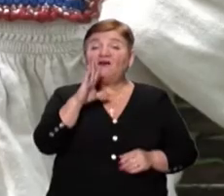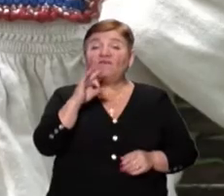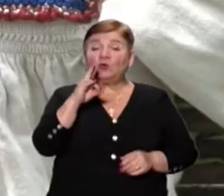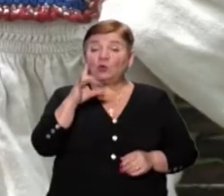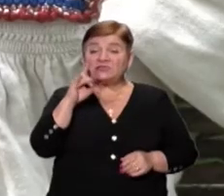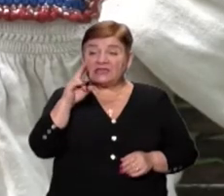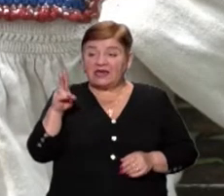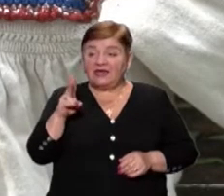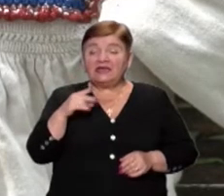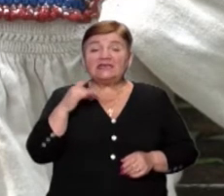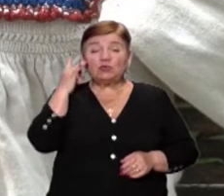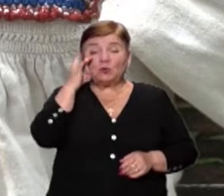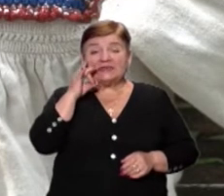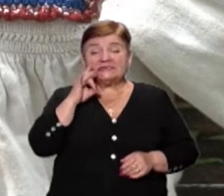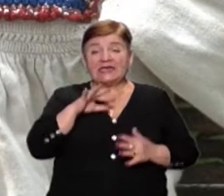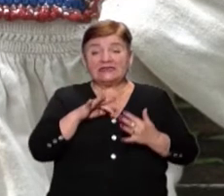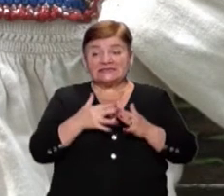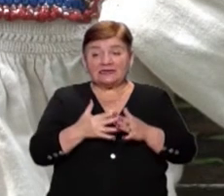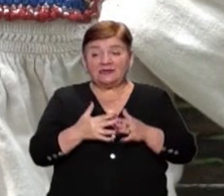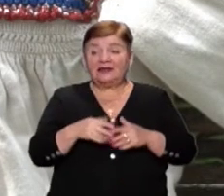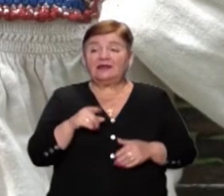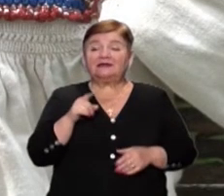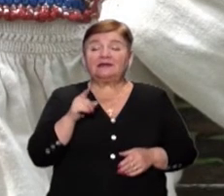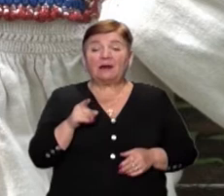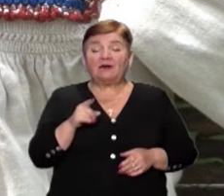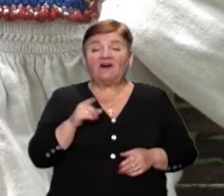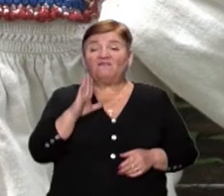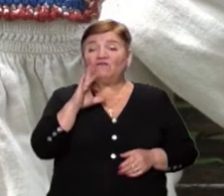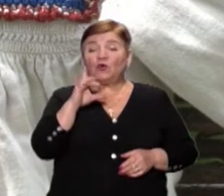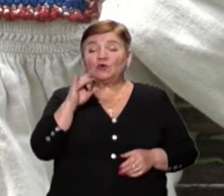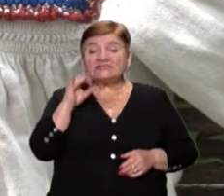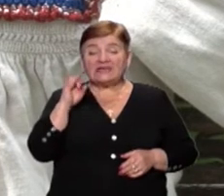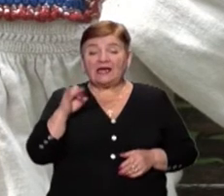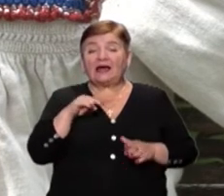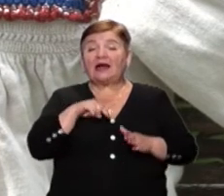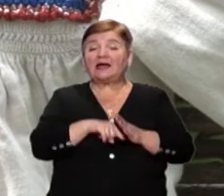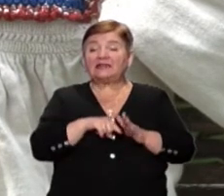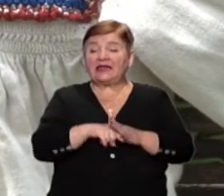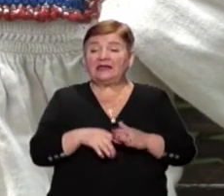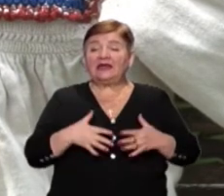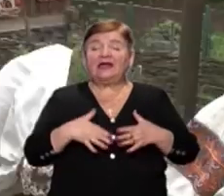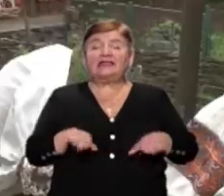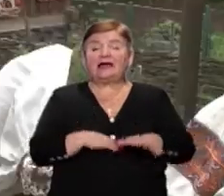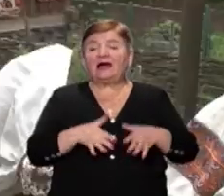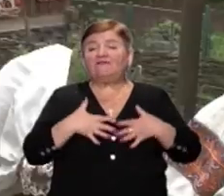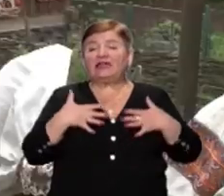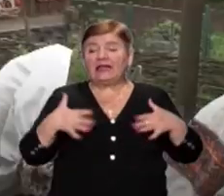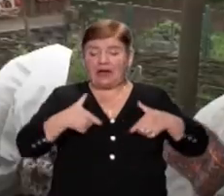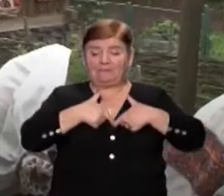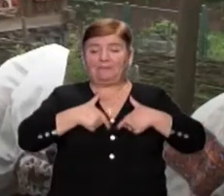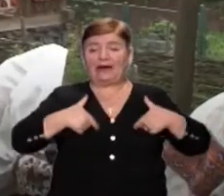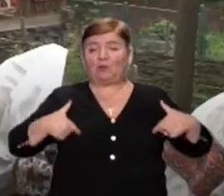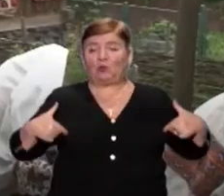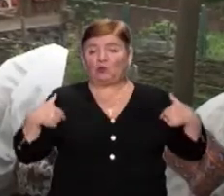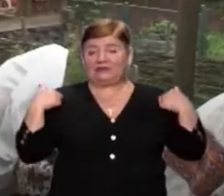запозичили з румунських сіл. Для виноградівських волоських сорочок характерна велика, широка, прямокутна оця